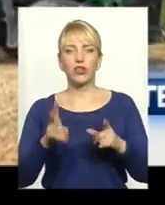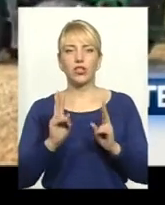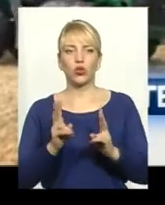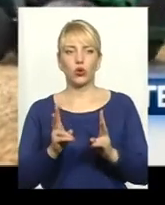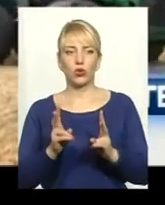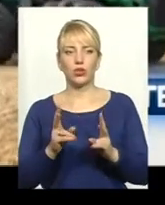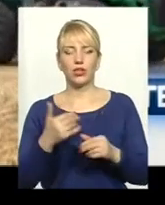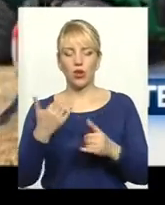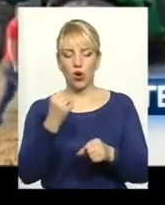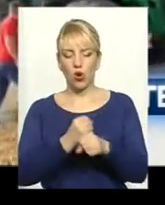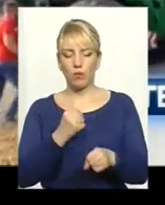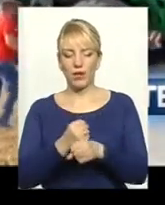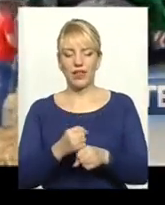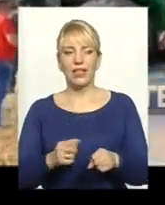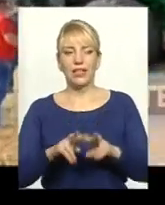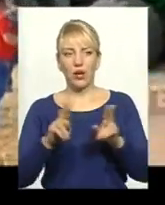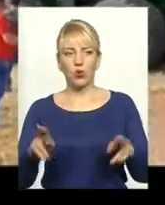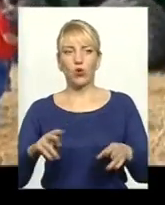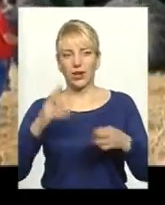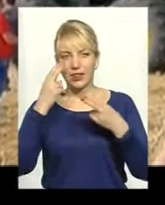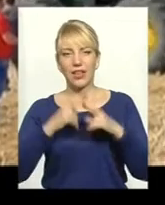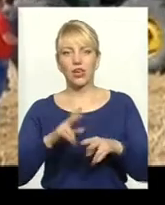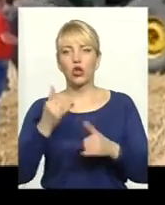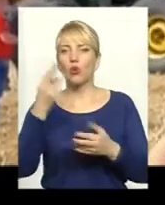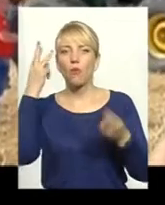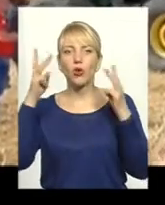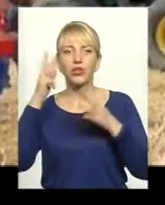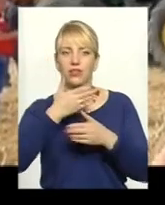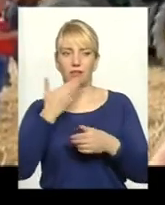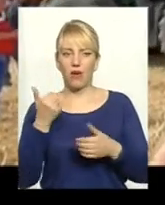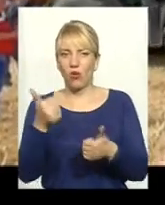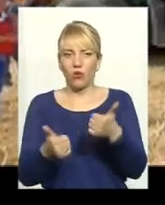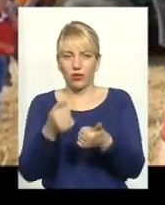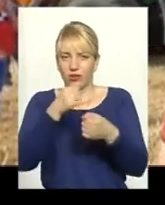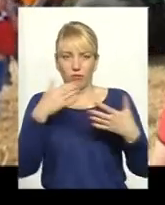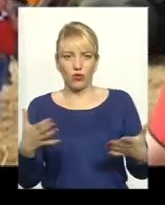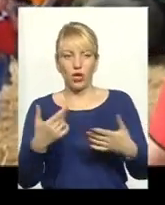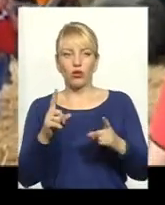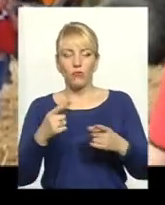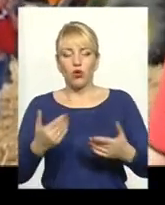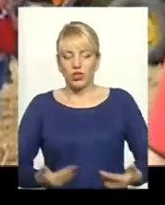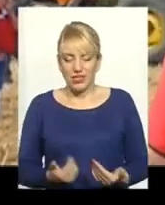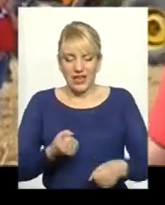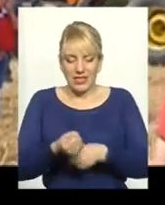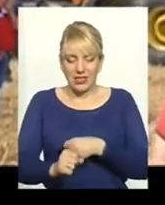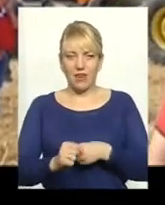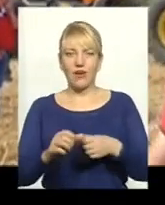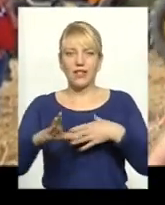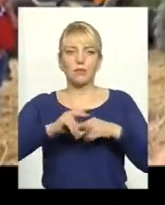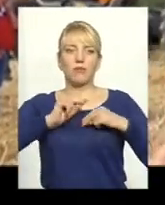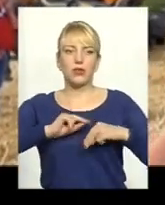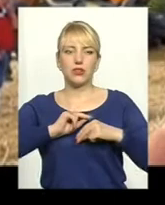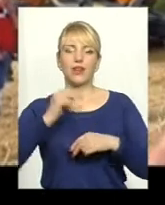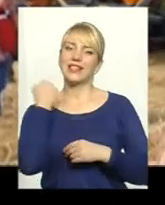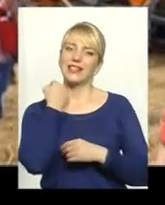які зараз робили, виробляли таку саму техніку, але вони сьогодні не модернізовані, вони сьогодні не конкурентні, тому в життя заставляє співпрацювати, скажімо, з англійцями, з